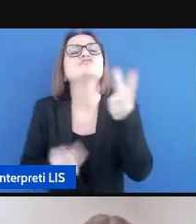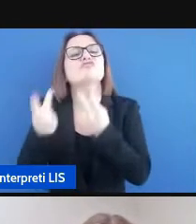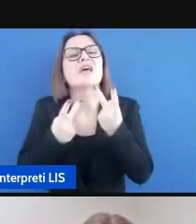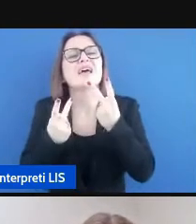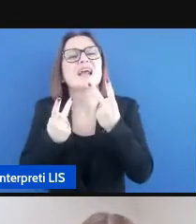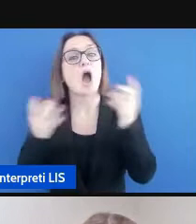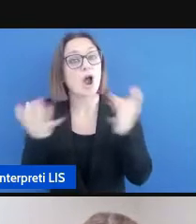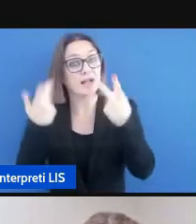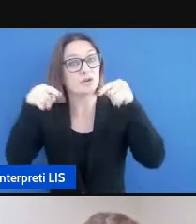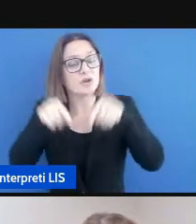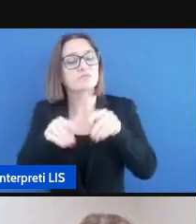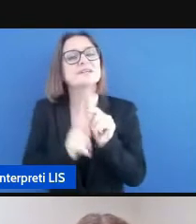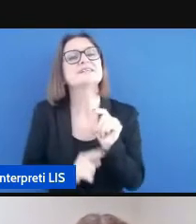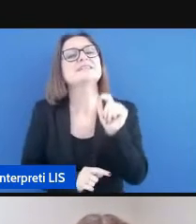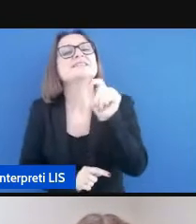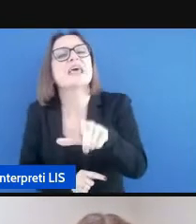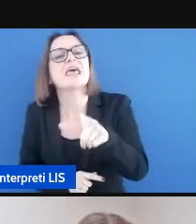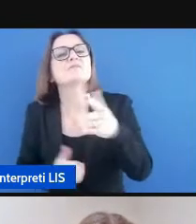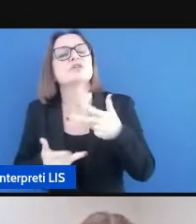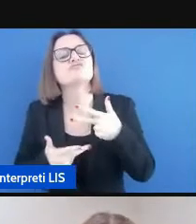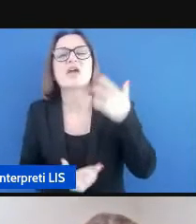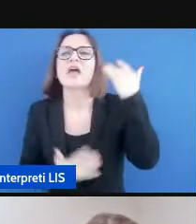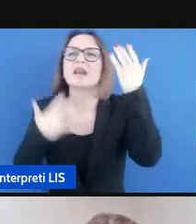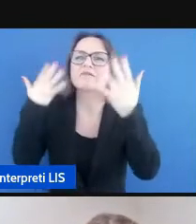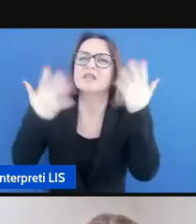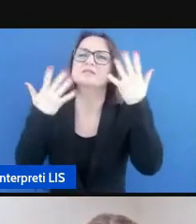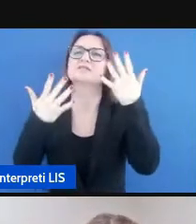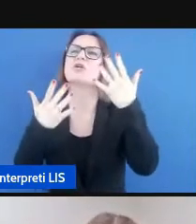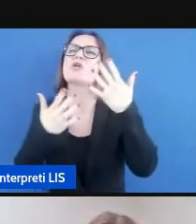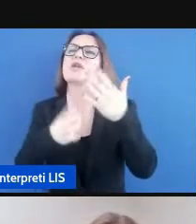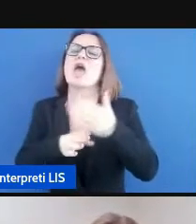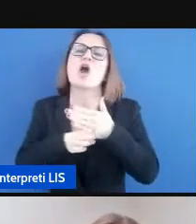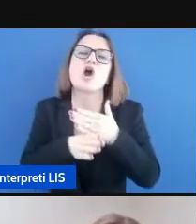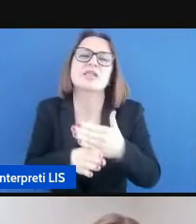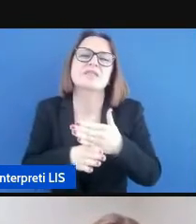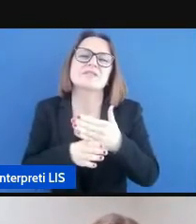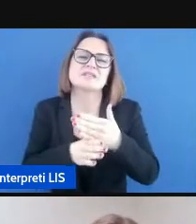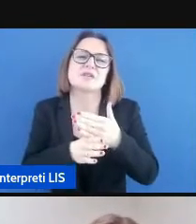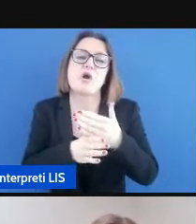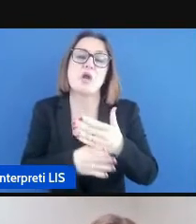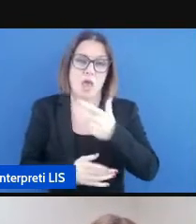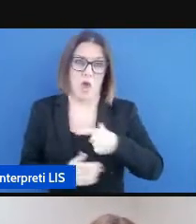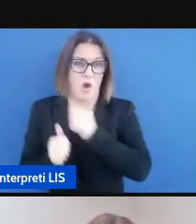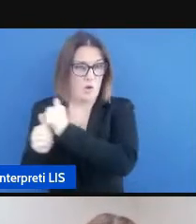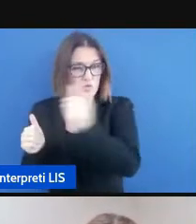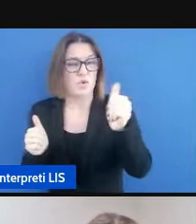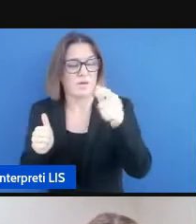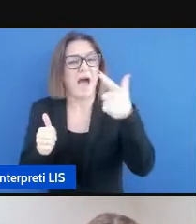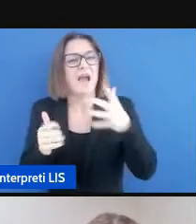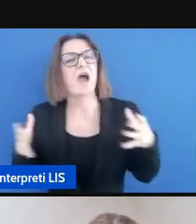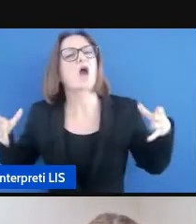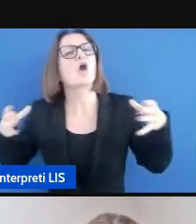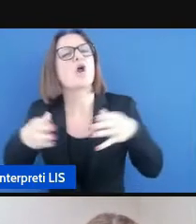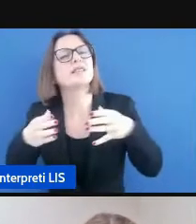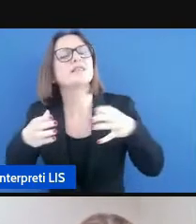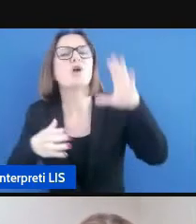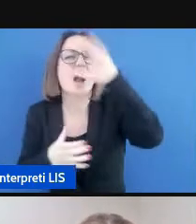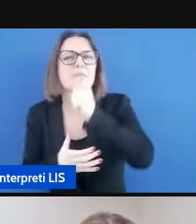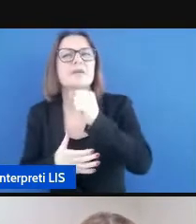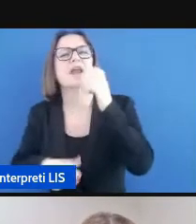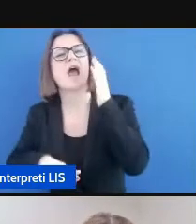riflessione di condivisione individuale ma anche collettiva sul tema proprio dell'accessibilità e dell'inclusione